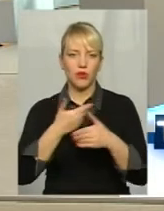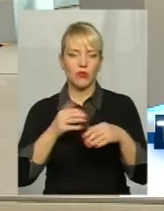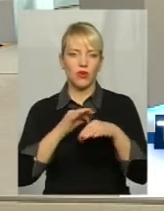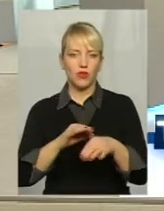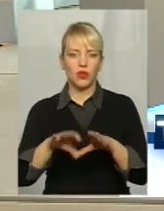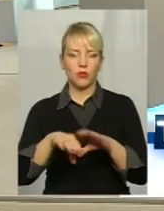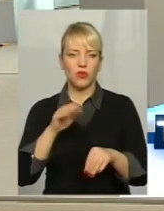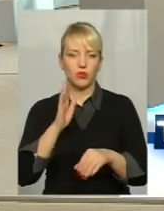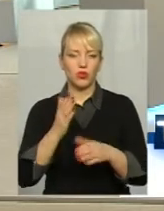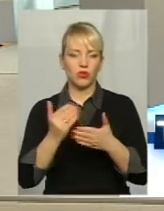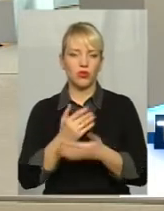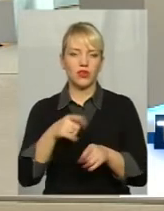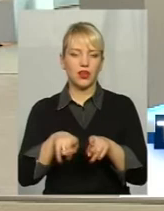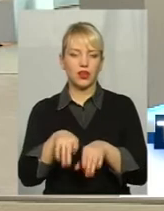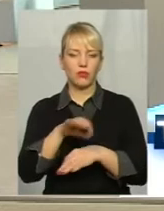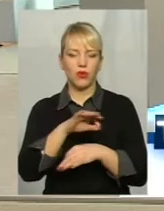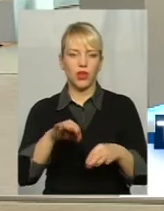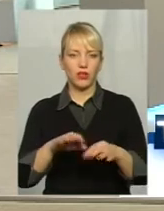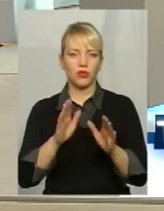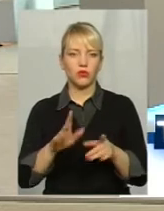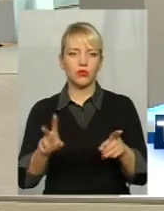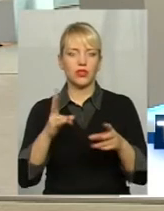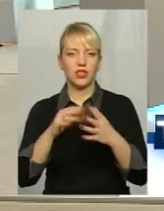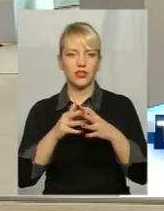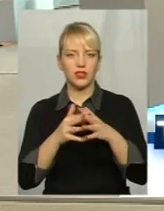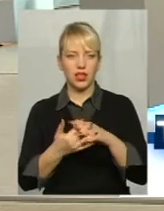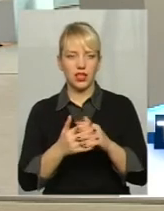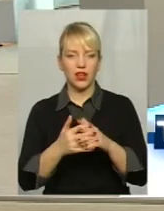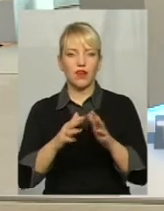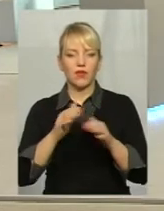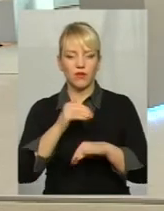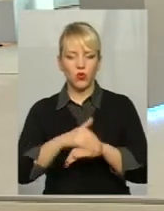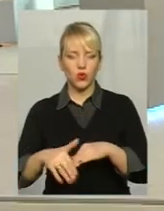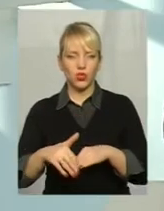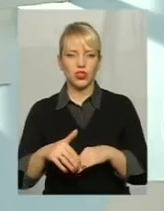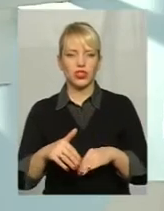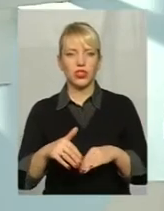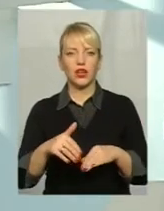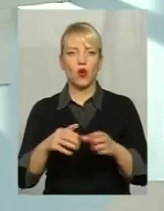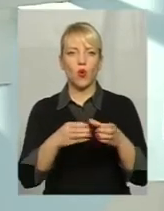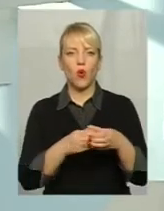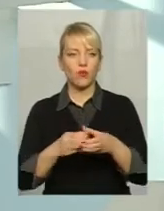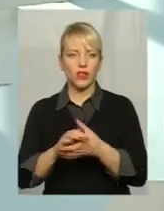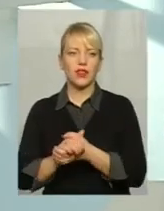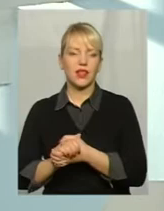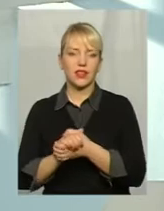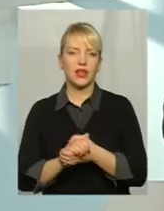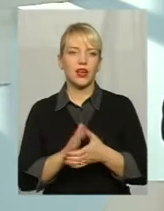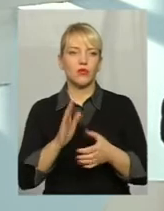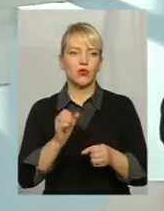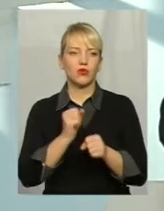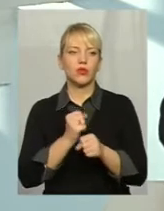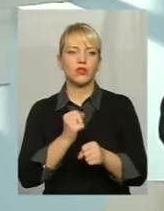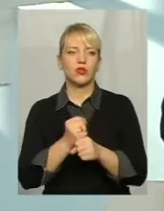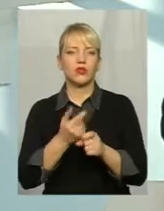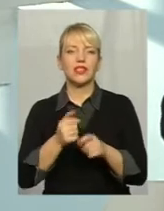буде новий такий проект Я каже, буде на селі вуличний комітет Лідери вуличних комітетів будуть працювати старостами Будуть обговоряти